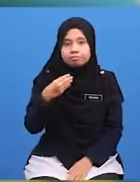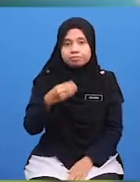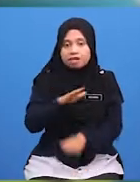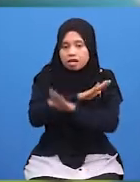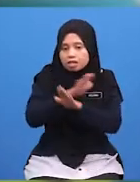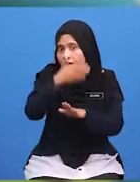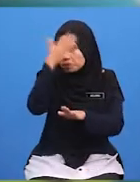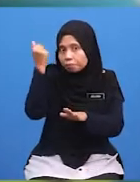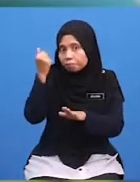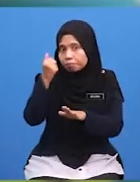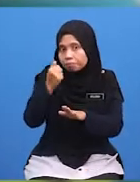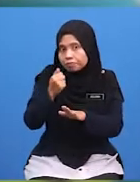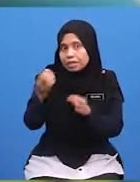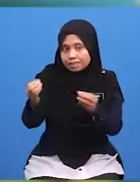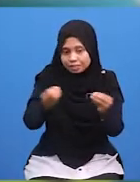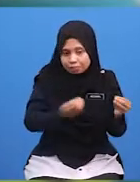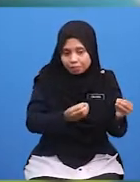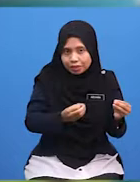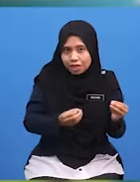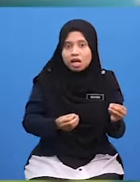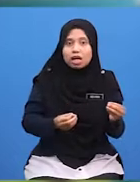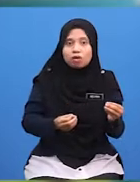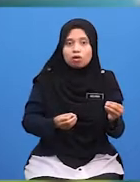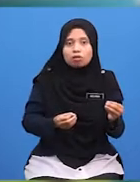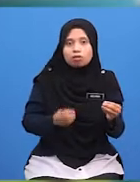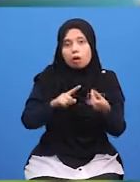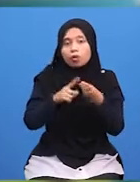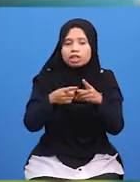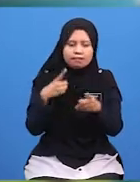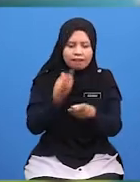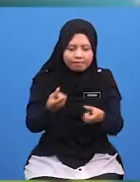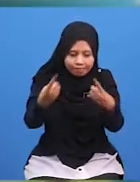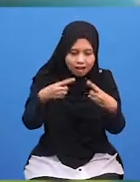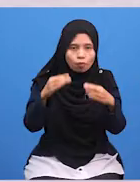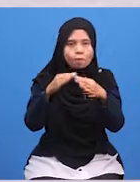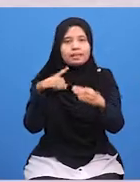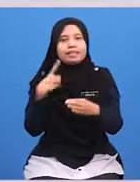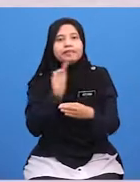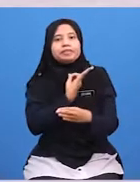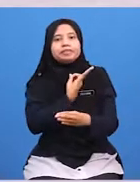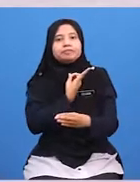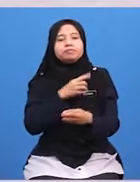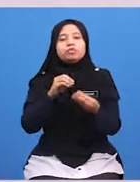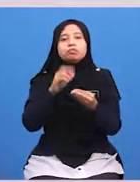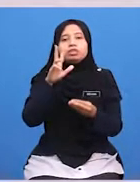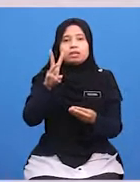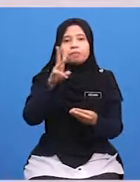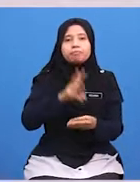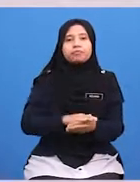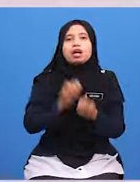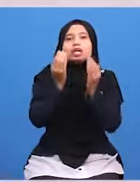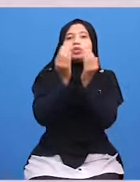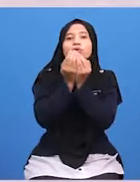Jangan Lupa Jemputlah Pula Mereka Ke rumah Kita Keenam